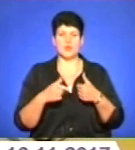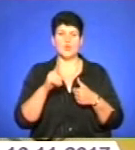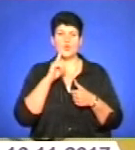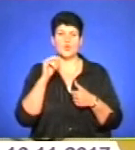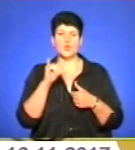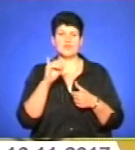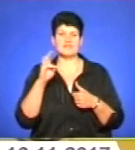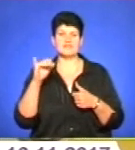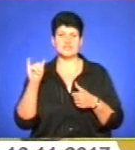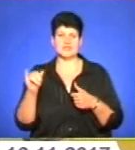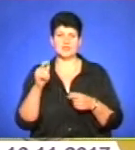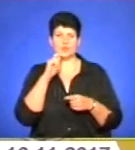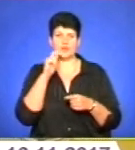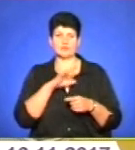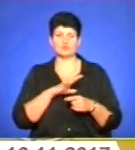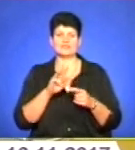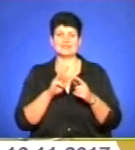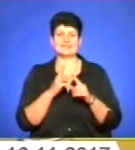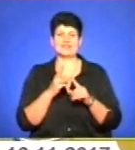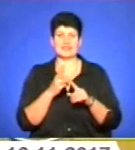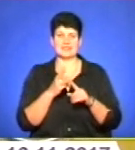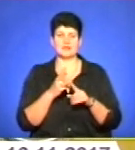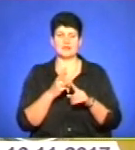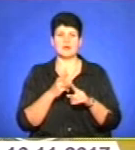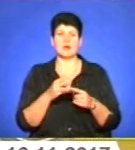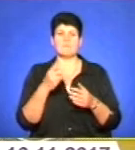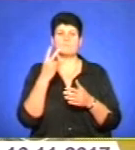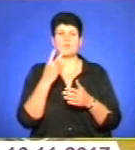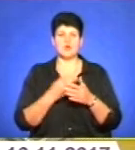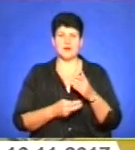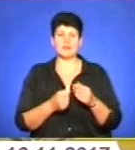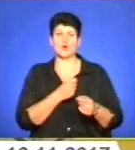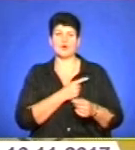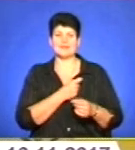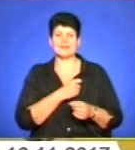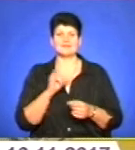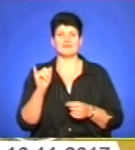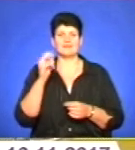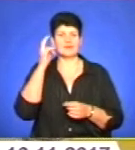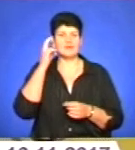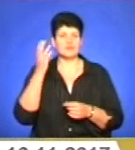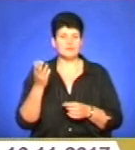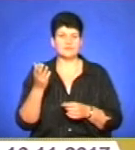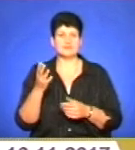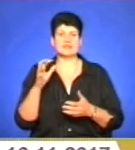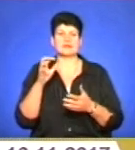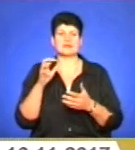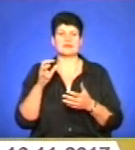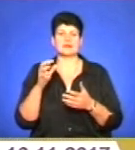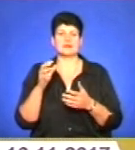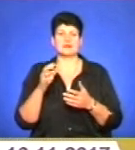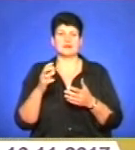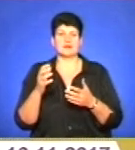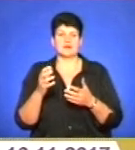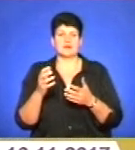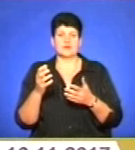стали третіми, програли тільки командам Суперліги, командам Одеси і Києва, і вибрали бронзові